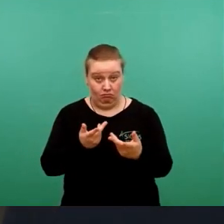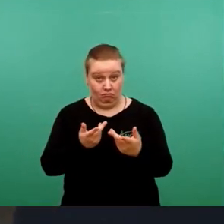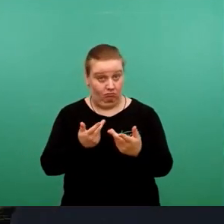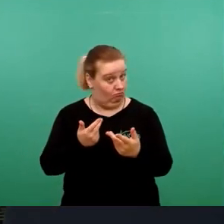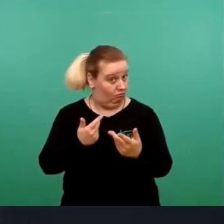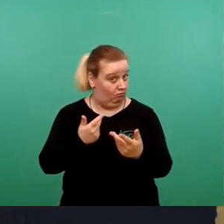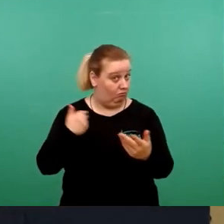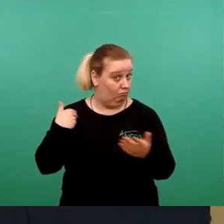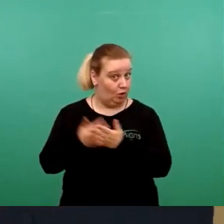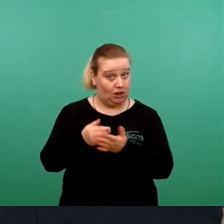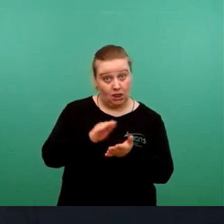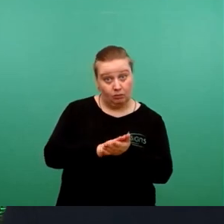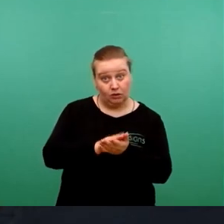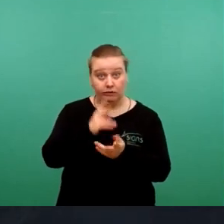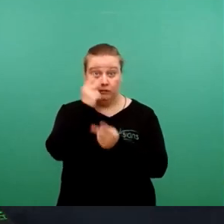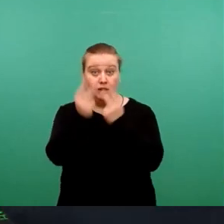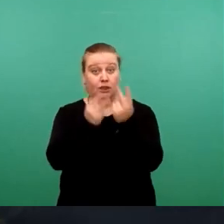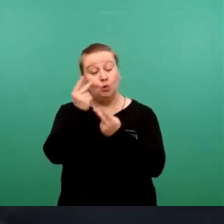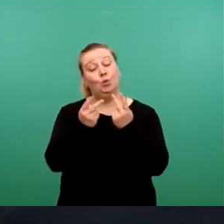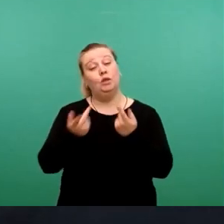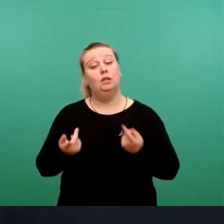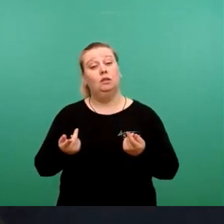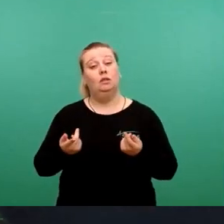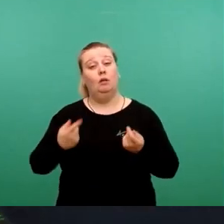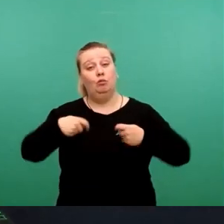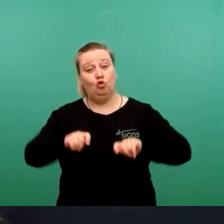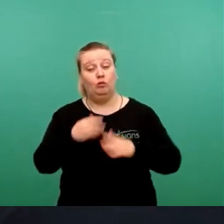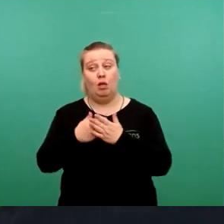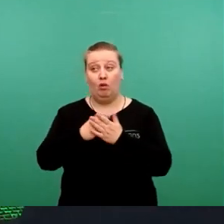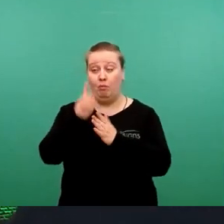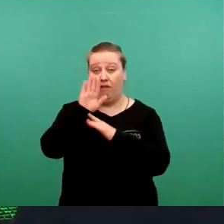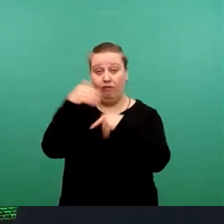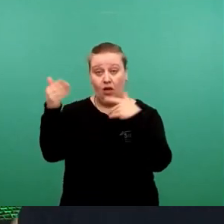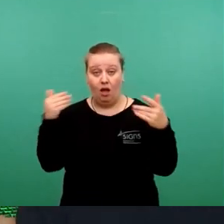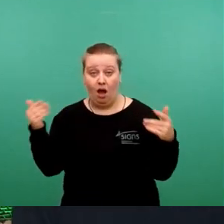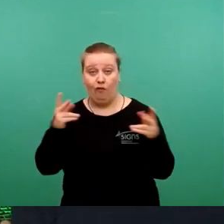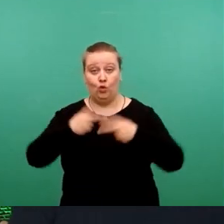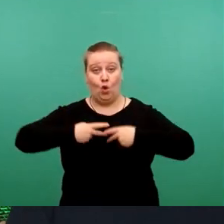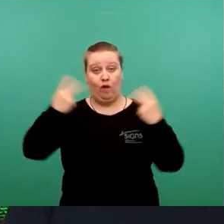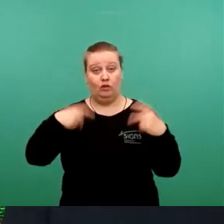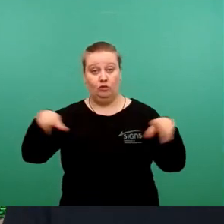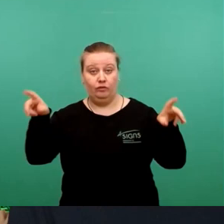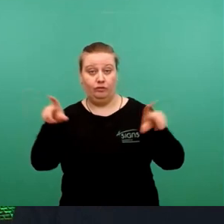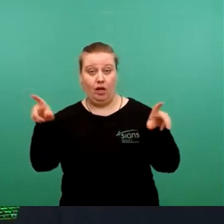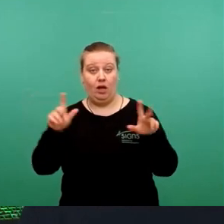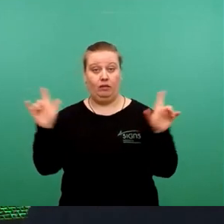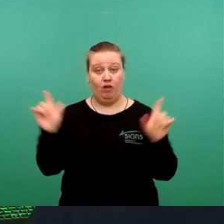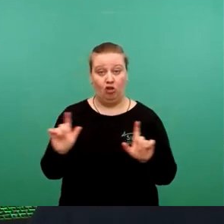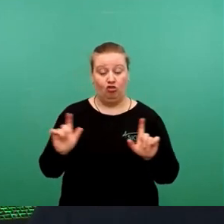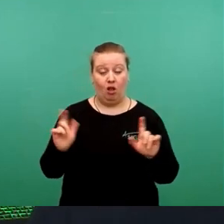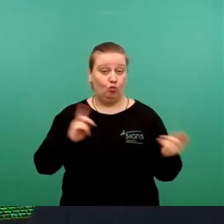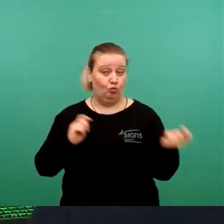inwieweit wird der Beschluss bei den Vergaben und den öffentlichen Anlässen von Veranstaltungen umgesetzt,